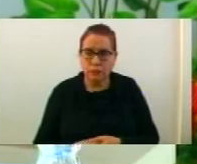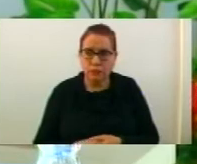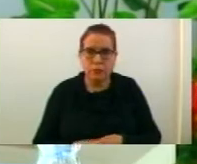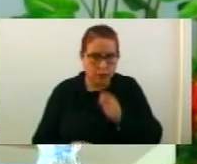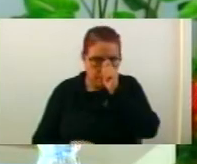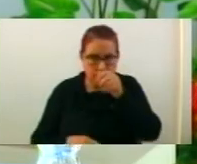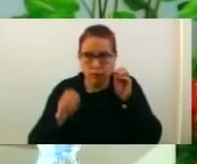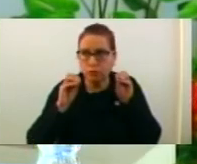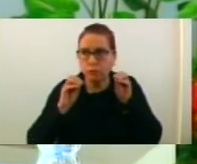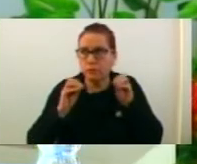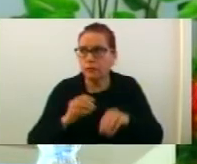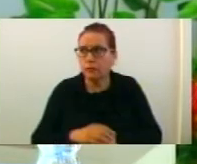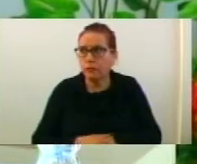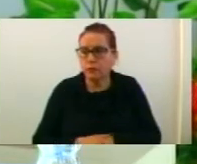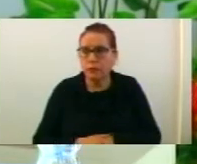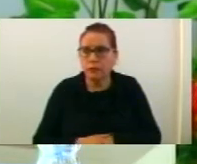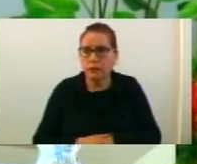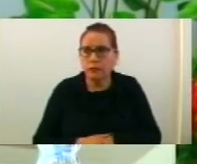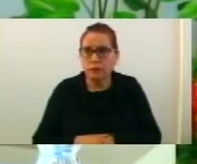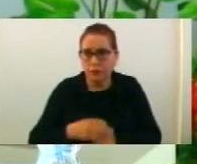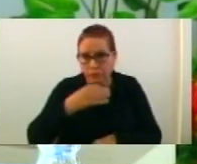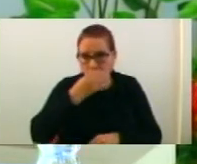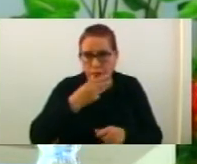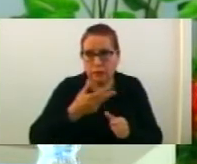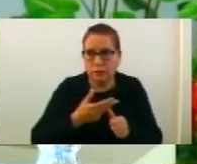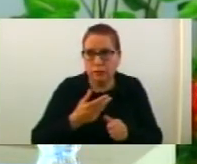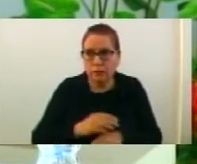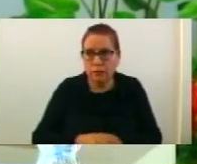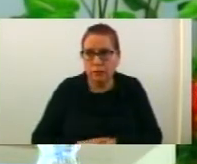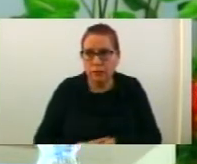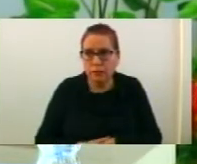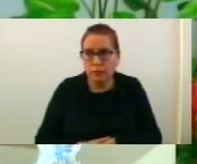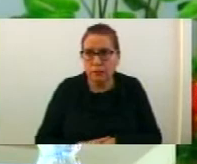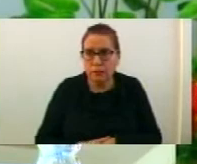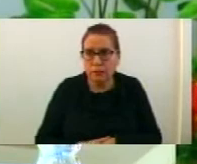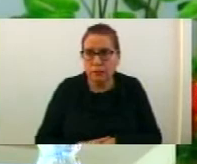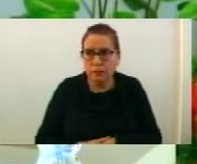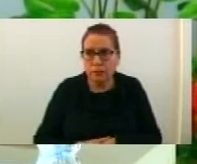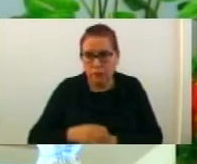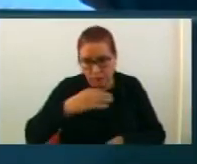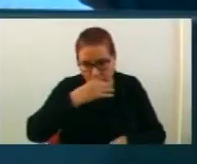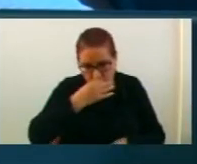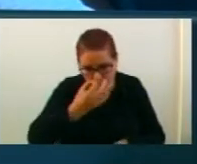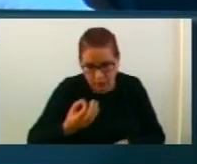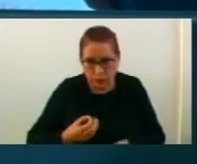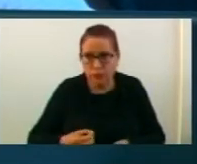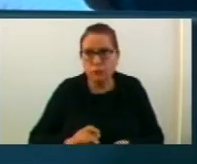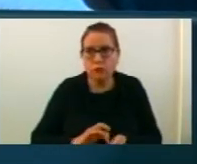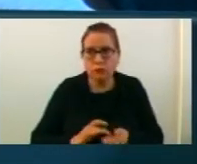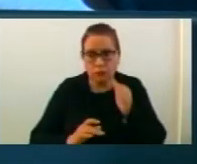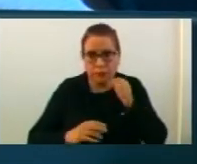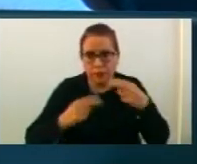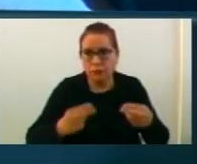почитувани колеги светници, почитувани известители, почитувани медиуми. По излагањето на известител от вова точка,